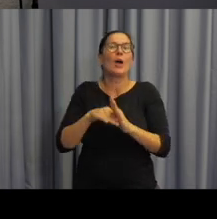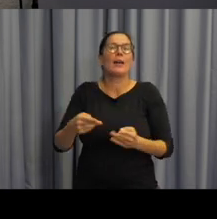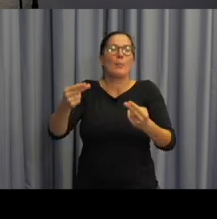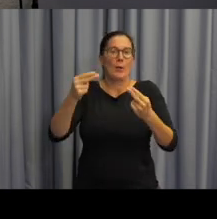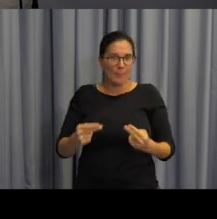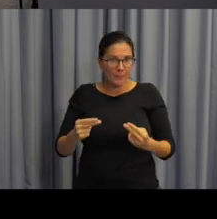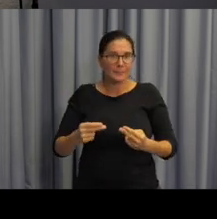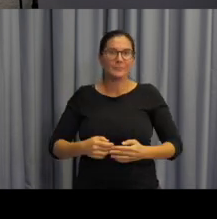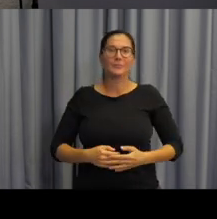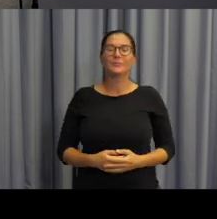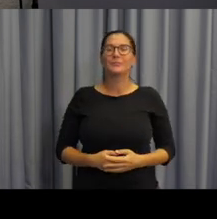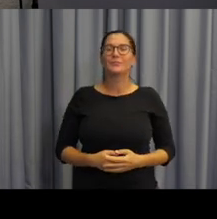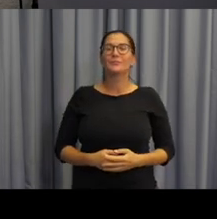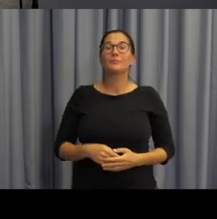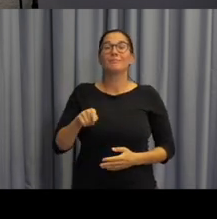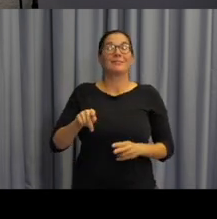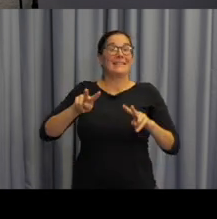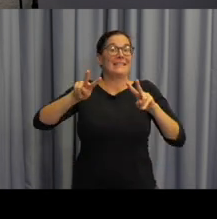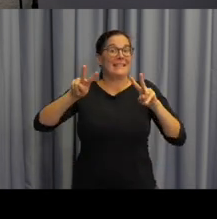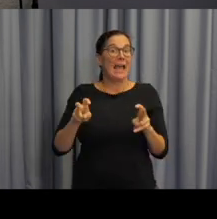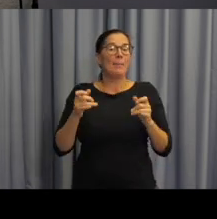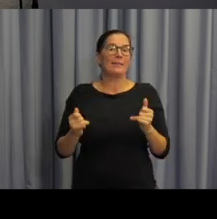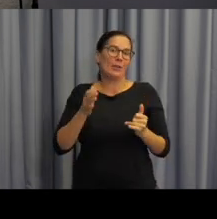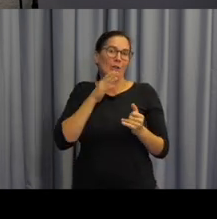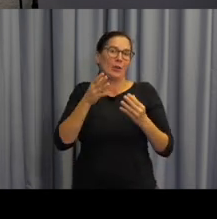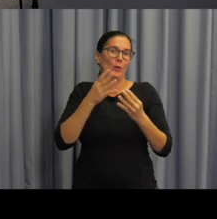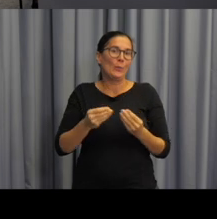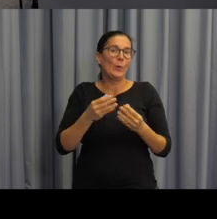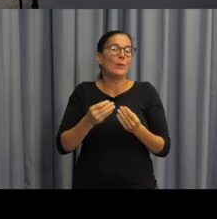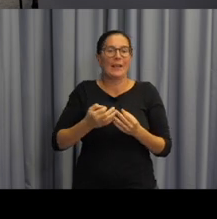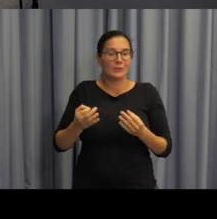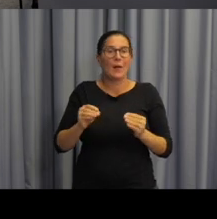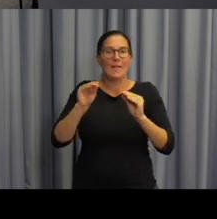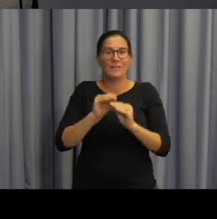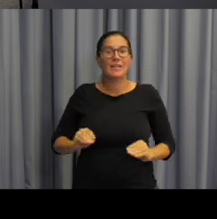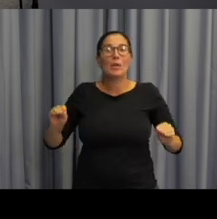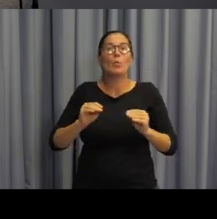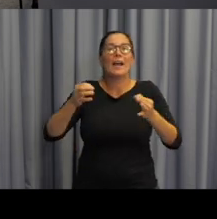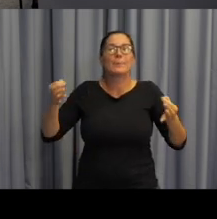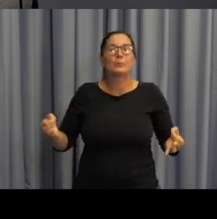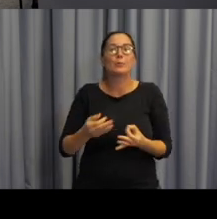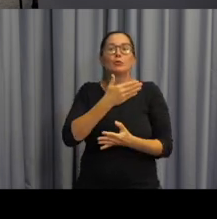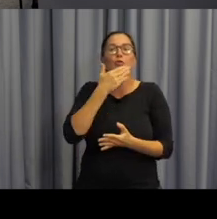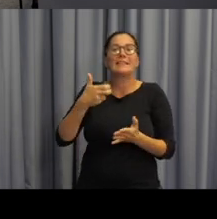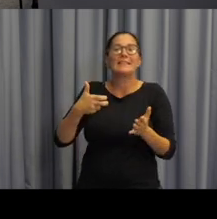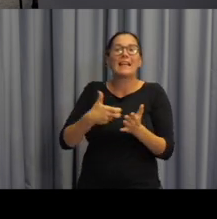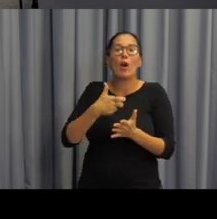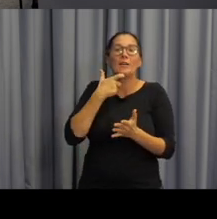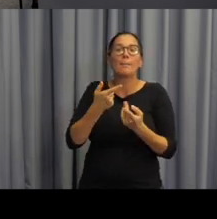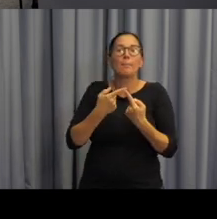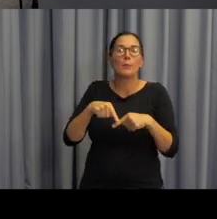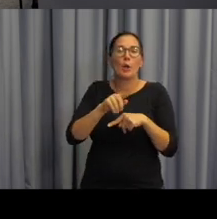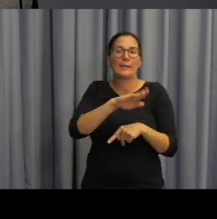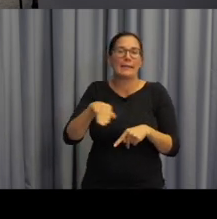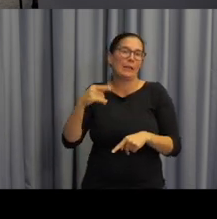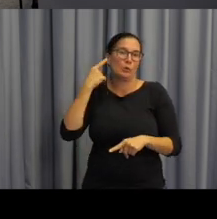posuneme o malý krok dál. To téma, které nás teď čeká, je výuka českého znakového jazyka u žáků se